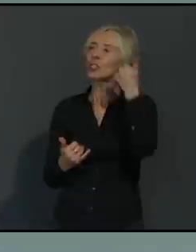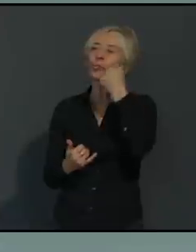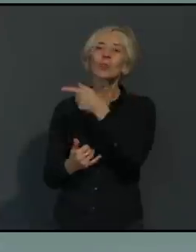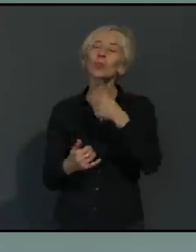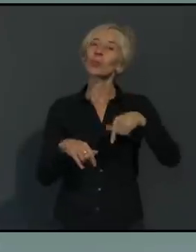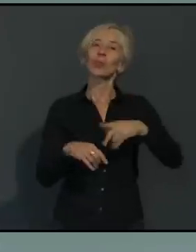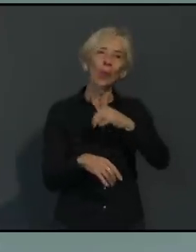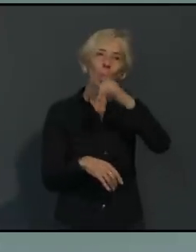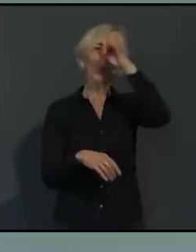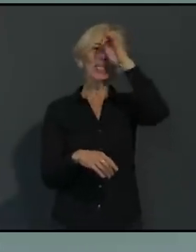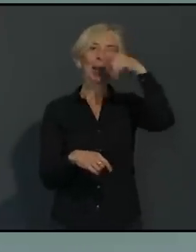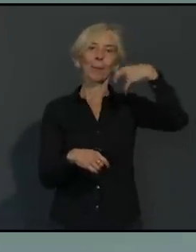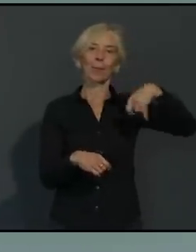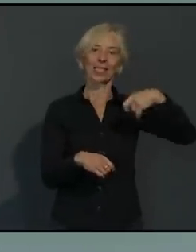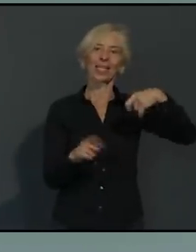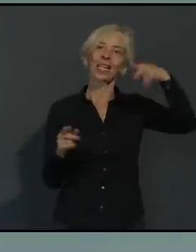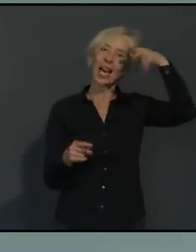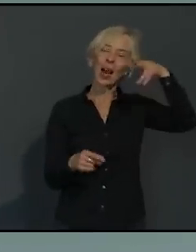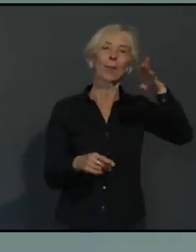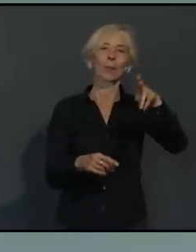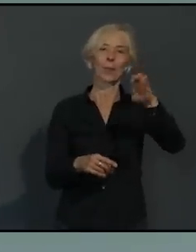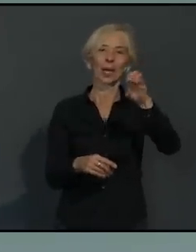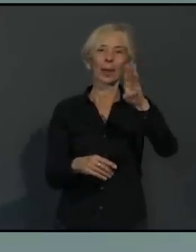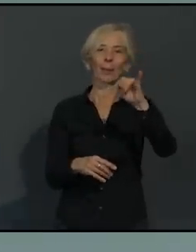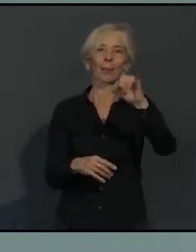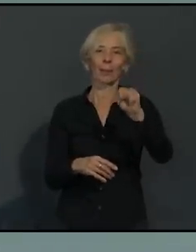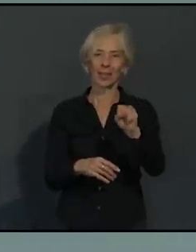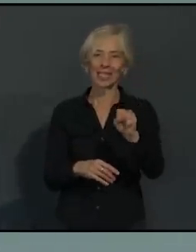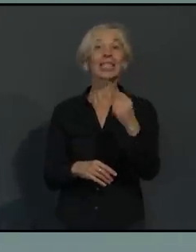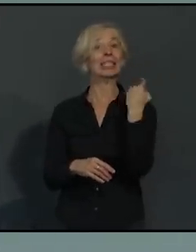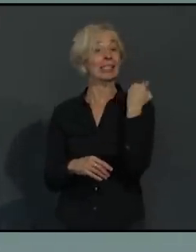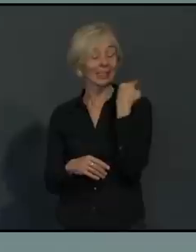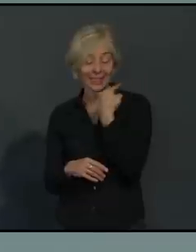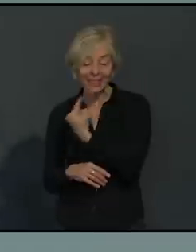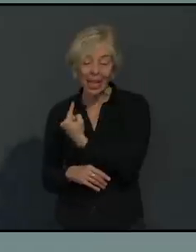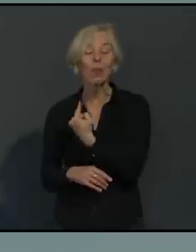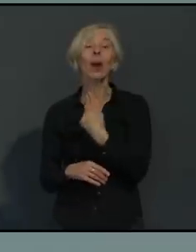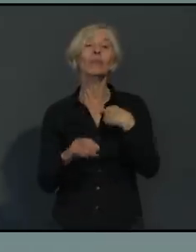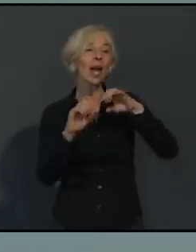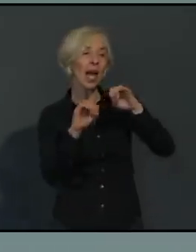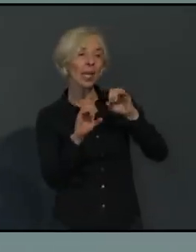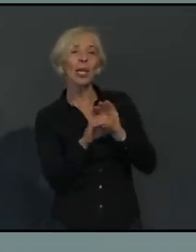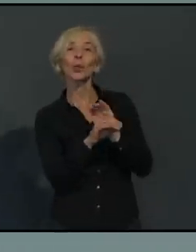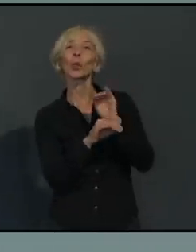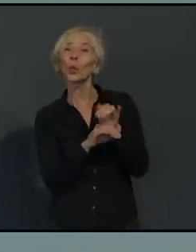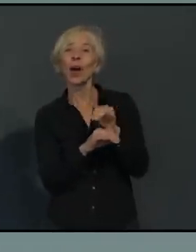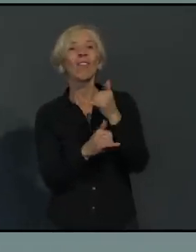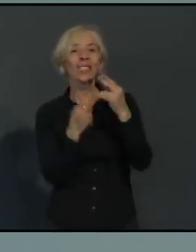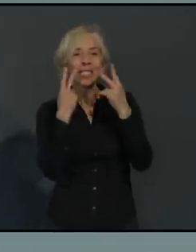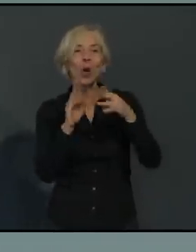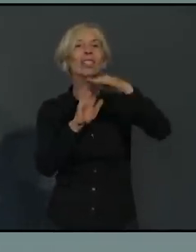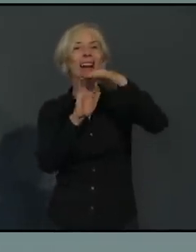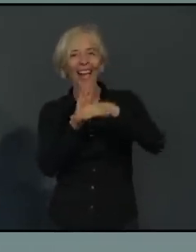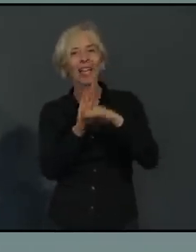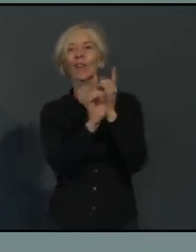auf den Stand bringen wird in Bezug auf das Thema Vollzug und Beobachtung der Einhaltung der